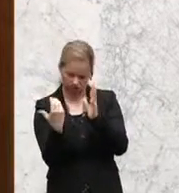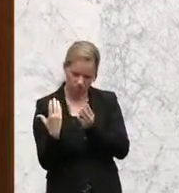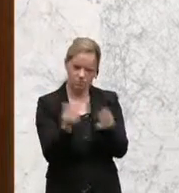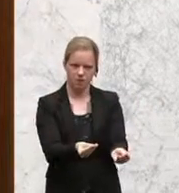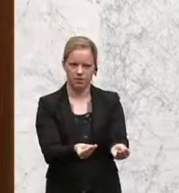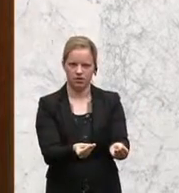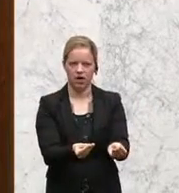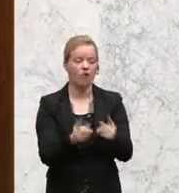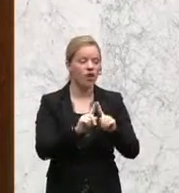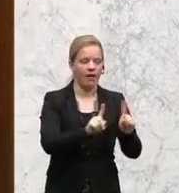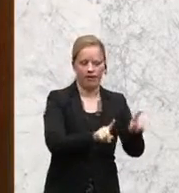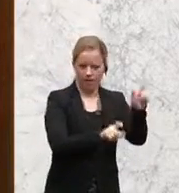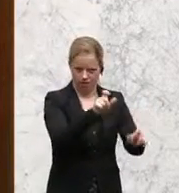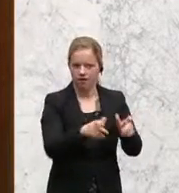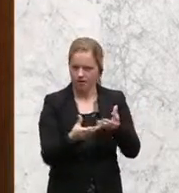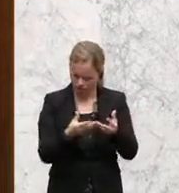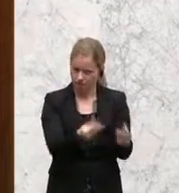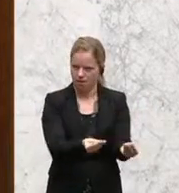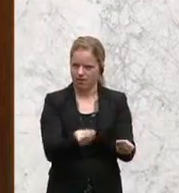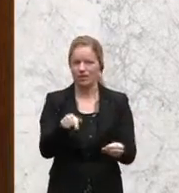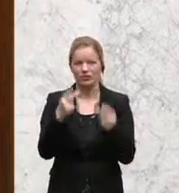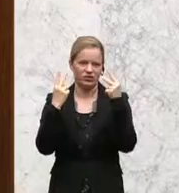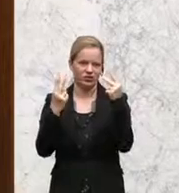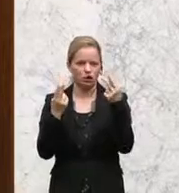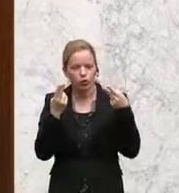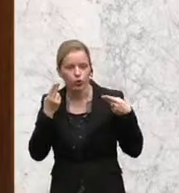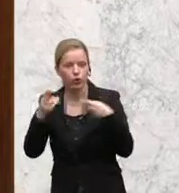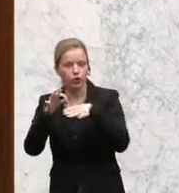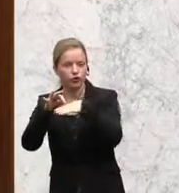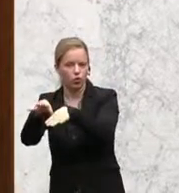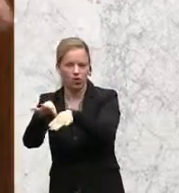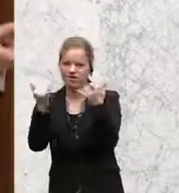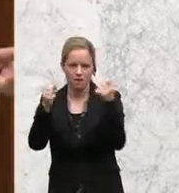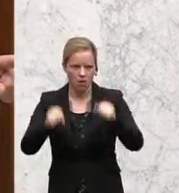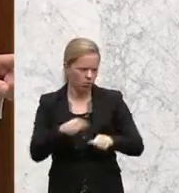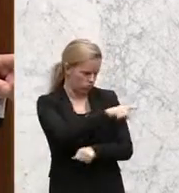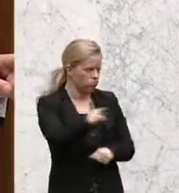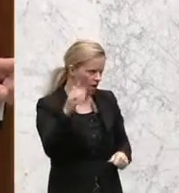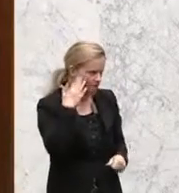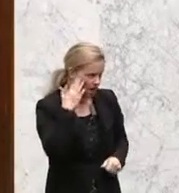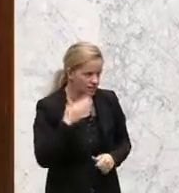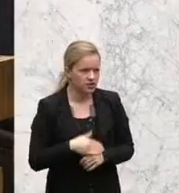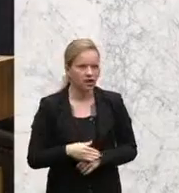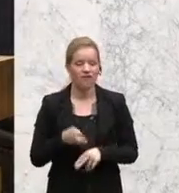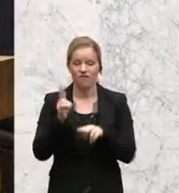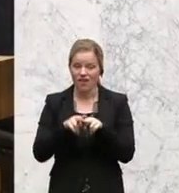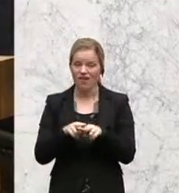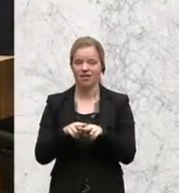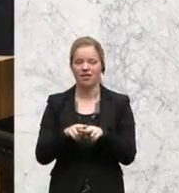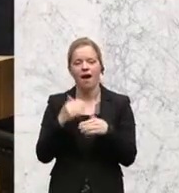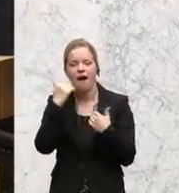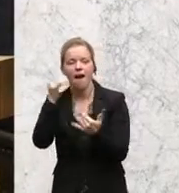für uns ein ganz entscheidender Moment. Rückführungen können nur dann stattfinden, und das wissen Sie alle, wenn wir die nötigen